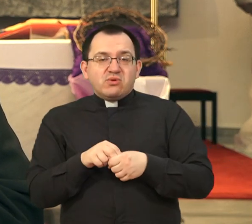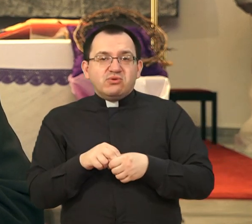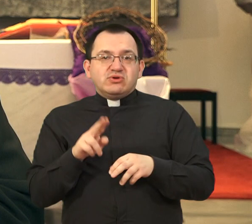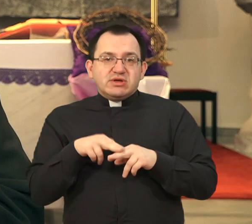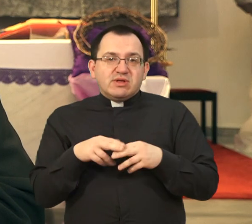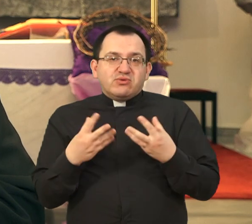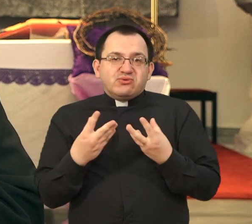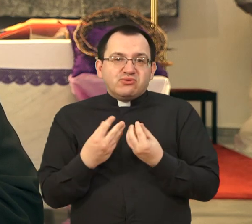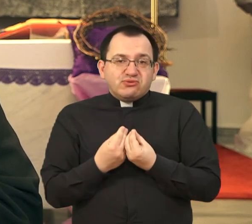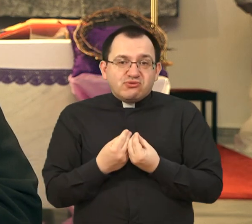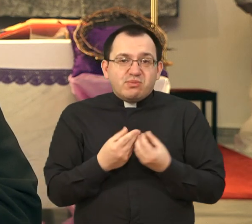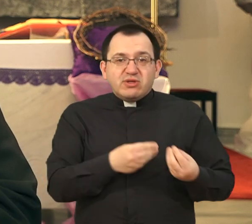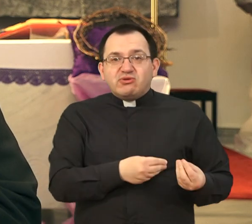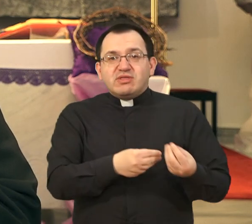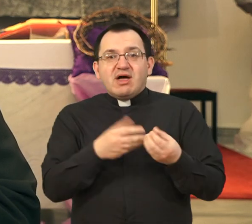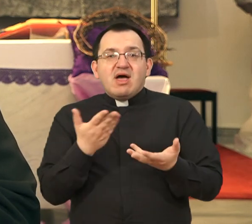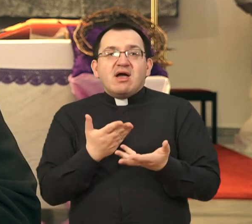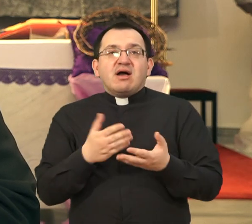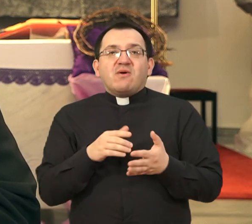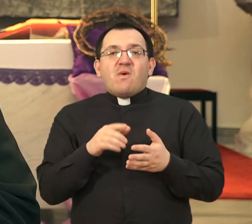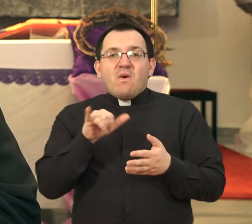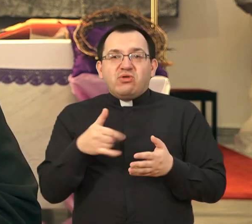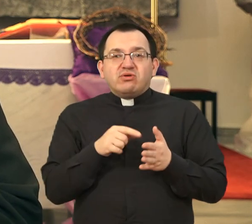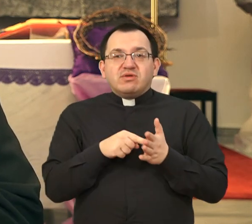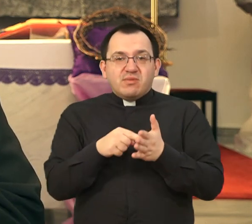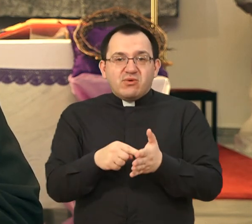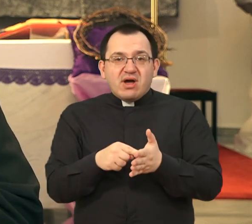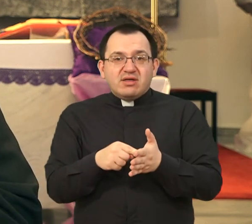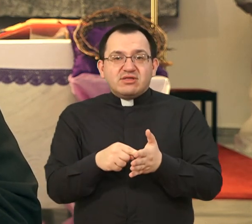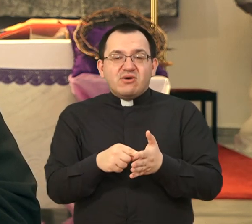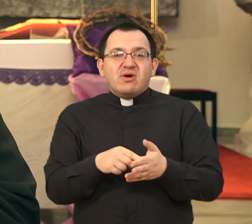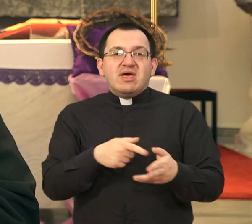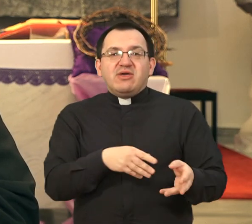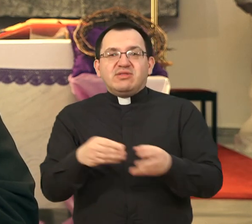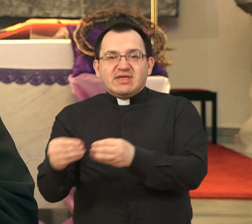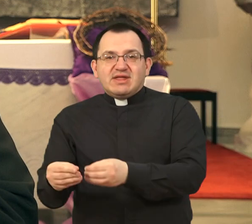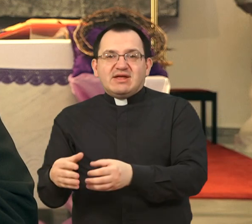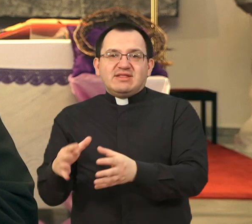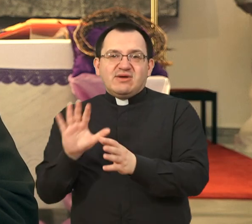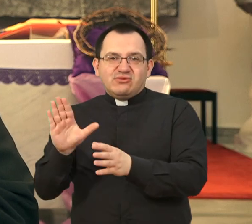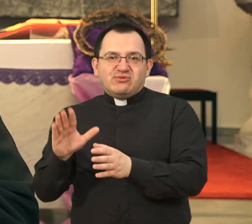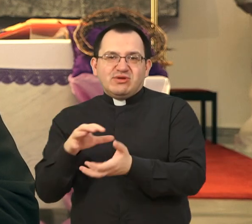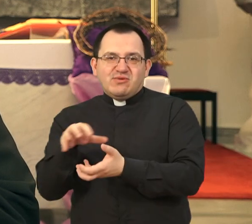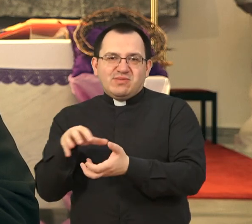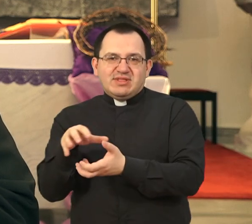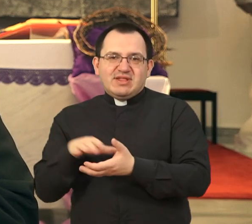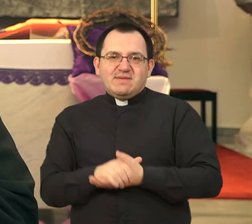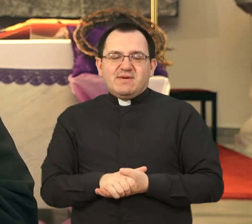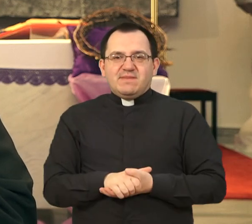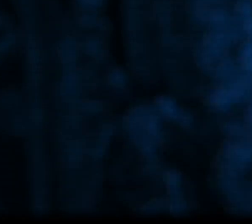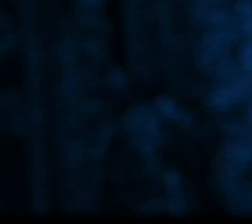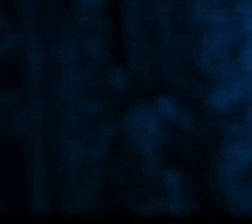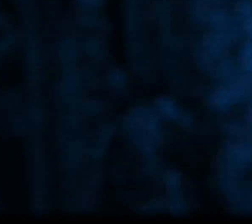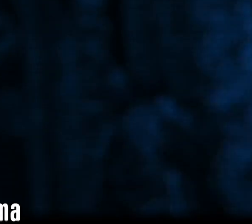jedno zajedništvo i da prema liku i dijelu cijele svete obitelji i oni grade zajedništvo u svojim malim obiteljima.